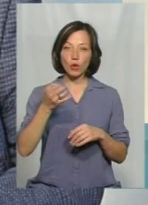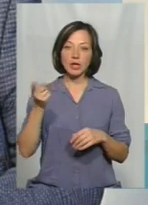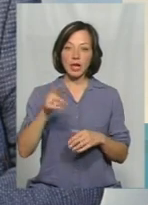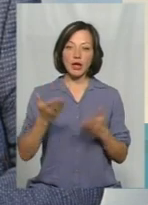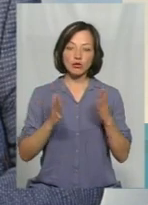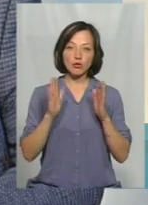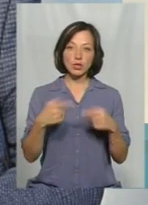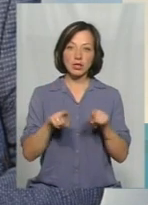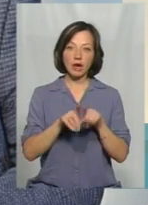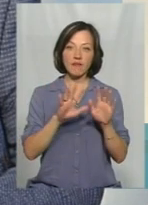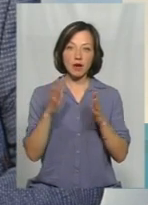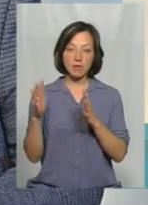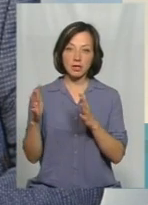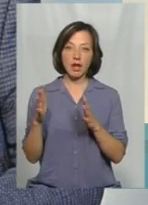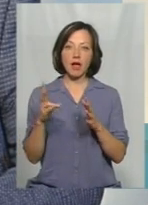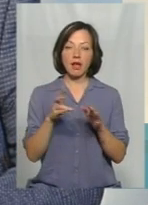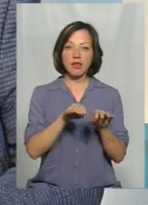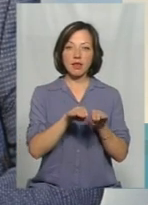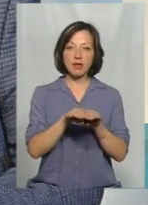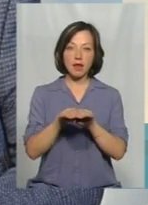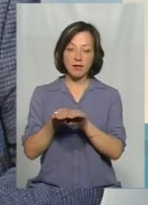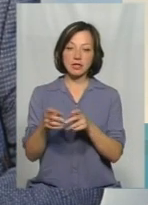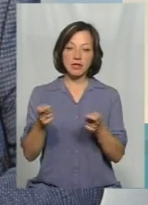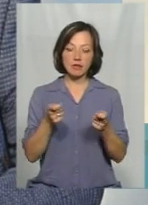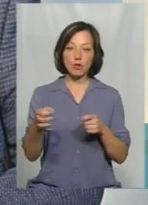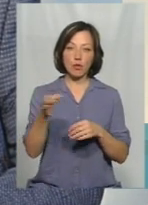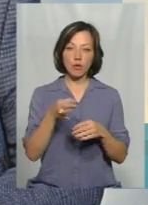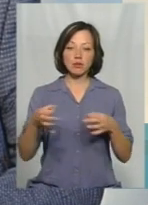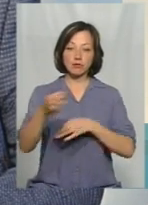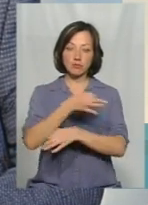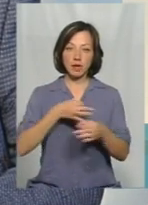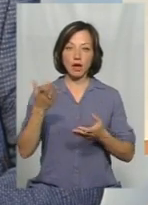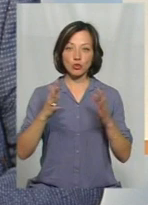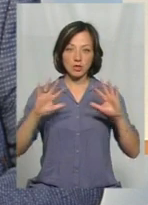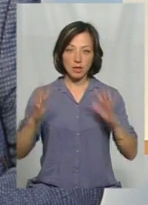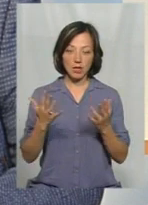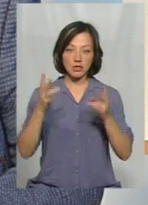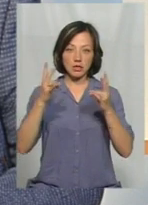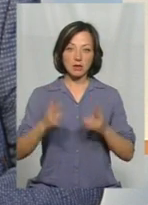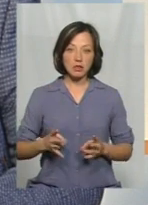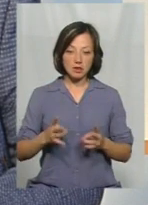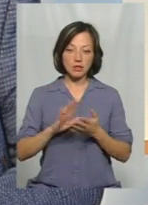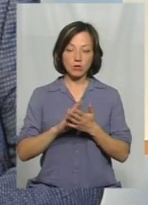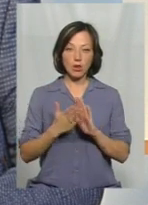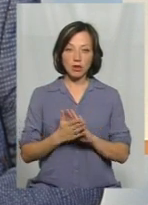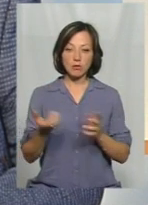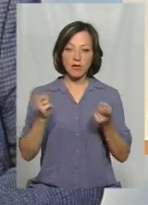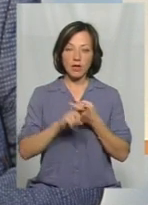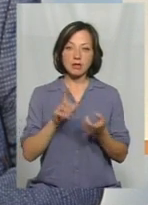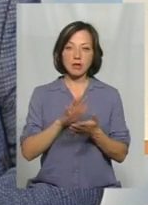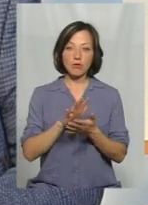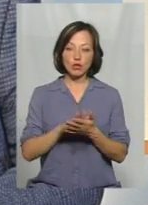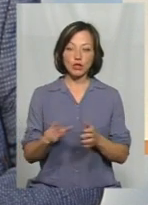що якщо будуть такі випадки, то на рівні з керівництвом області ми проговорили те, що якщо стається якась невстатна ситуація, пов'язана із